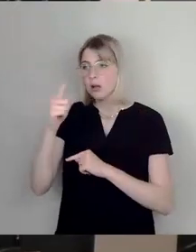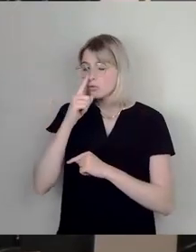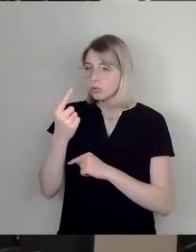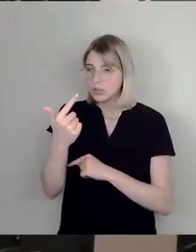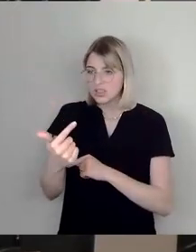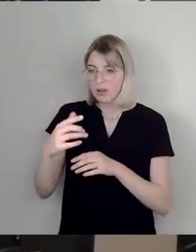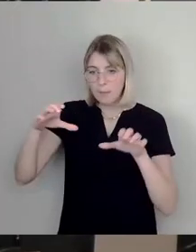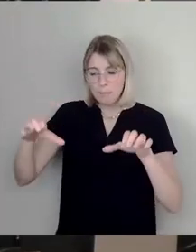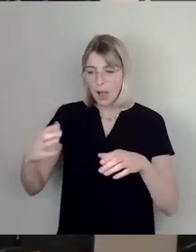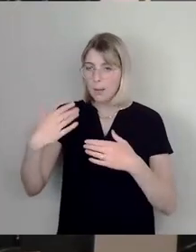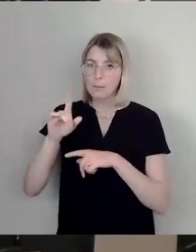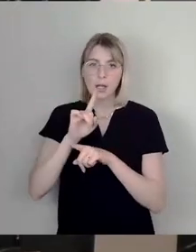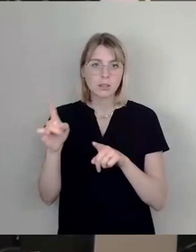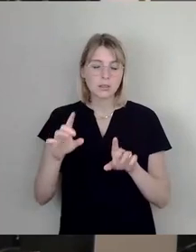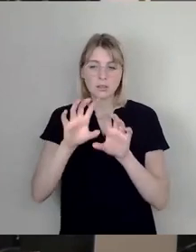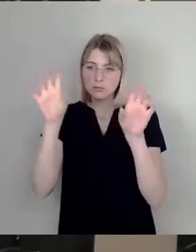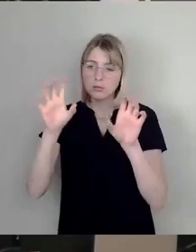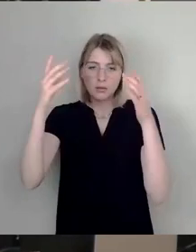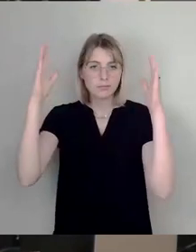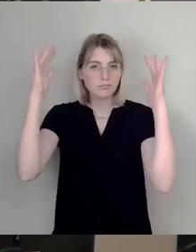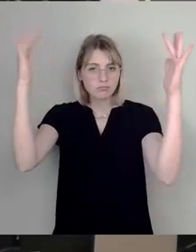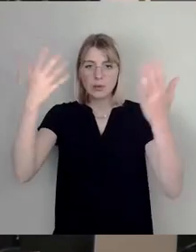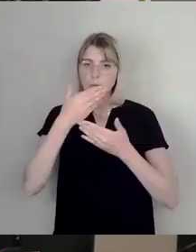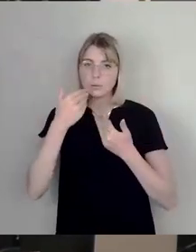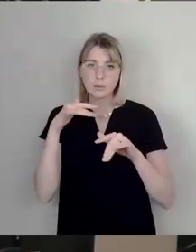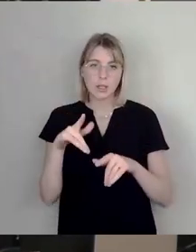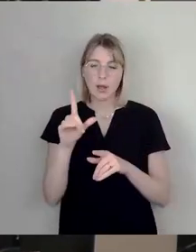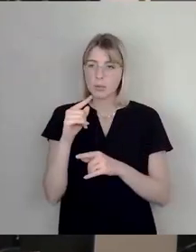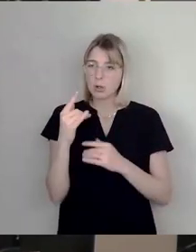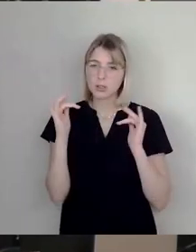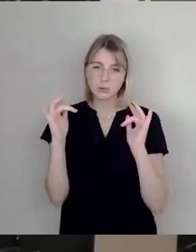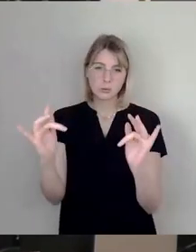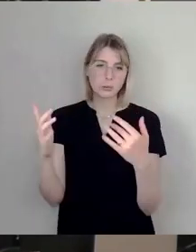Es ist einfach eine äußerst wirklich triste Einrichtung.